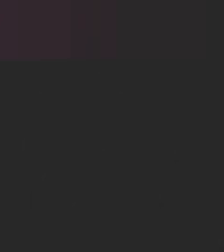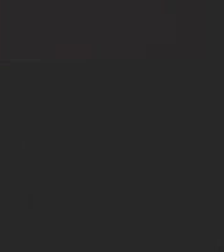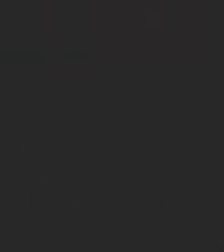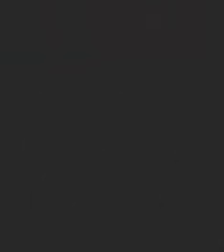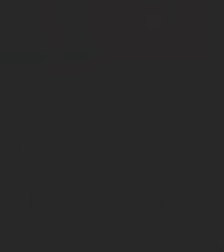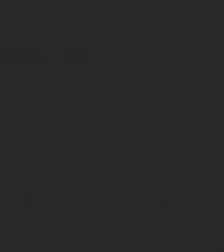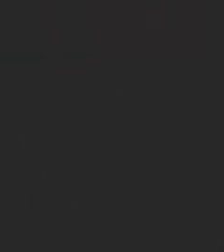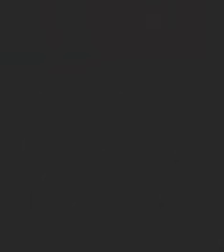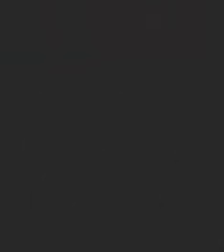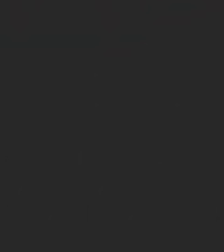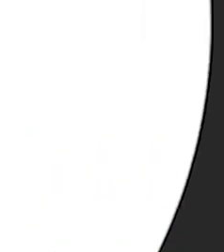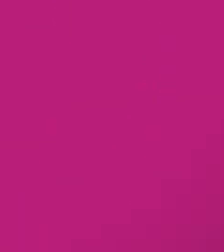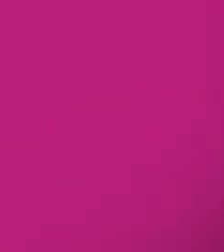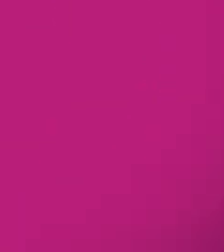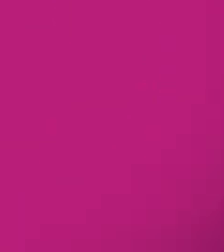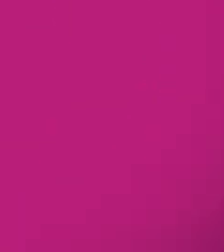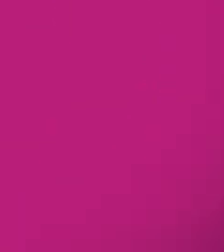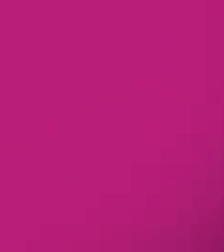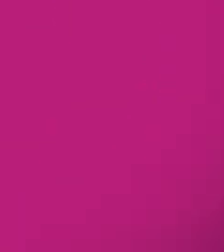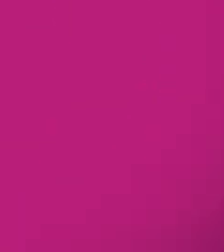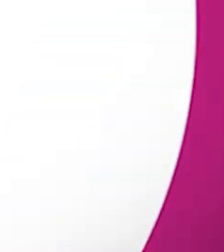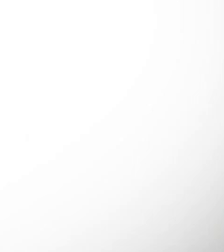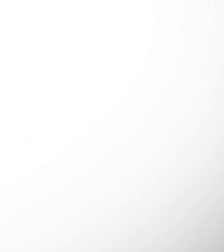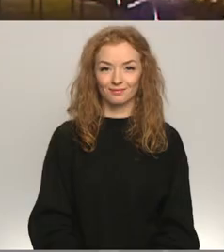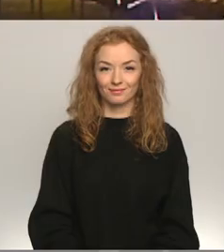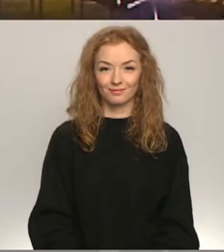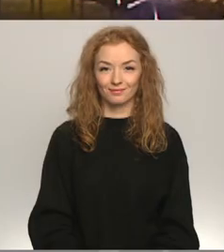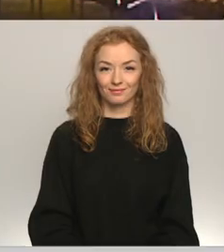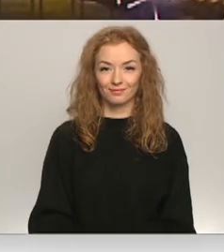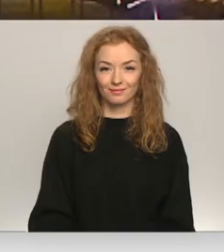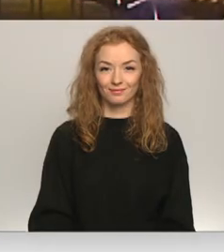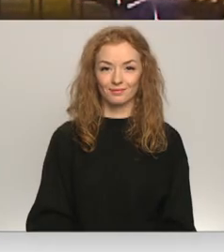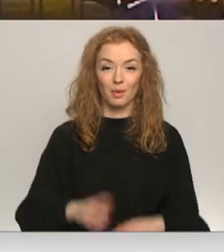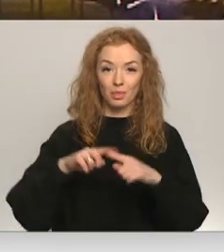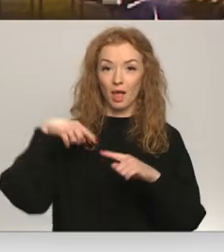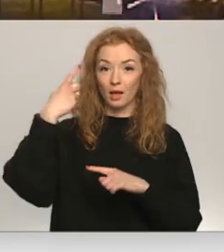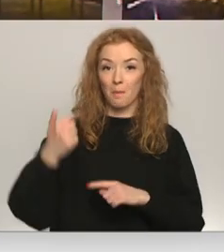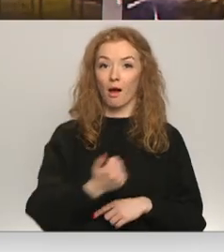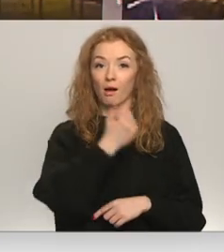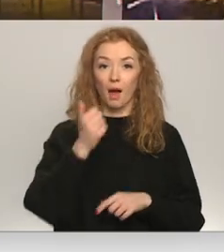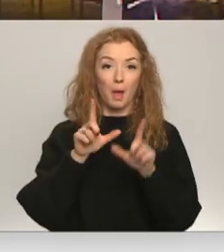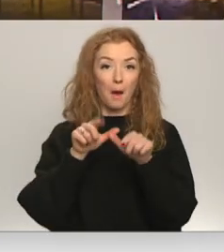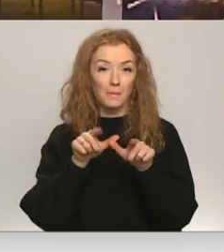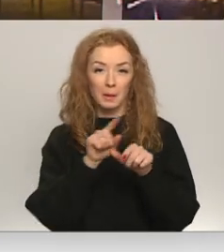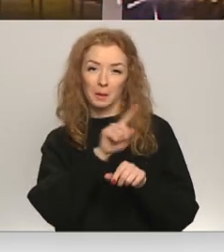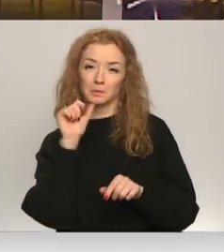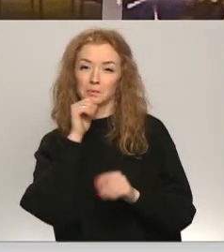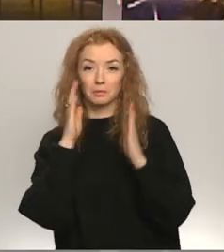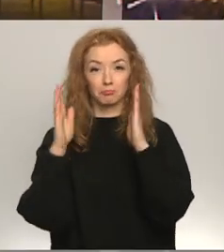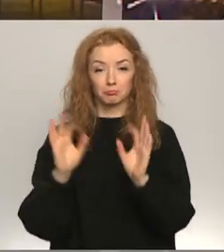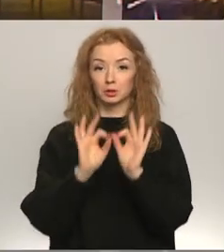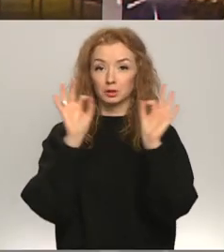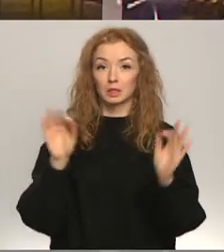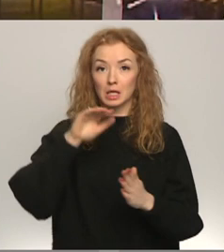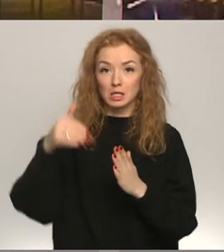Re, visi ēters ir te! Nākamā gada aprīlī maijā sāksies jauno